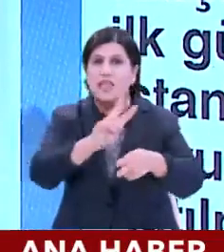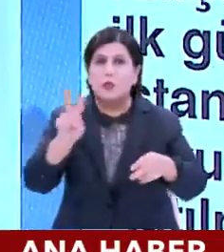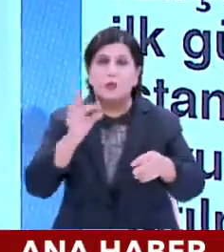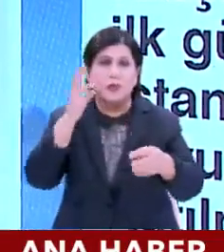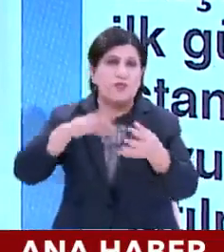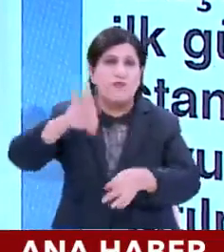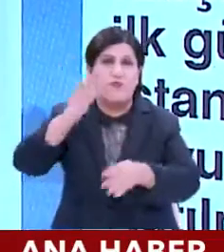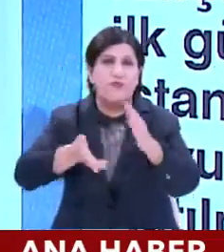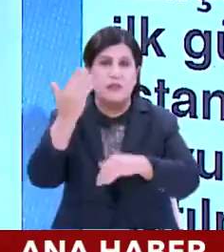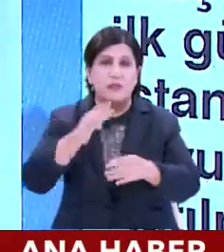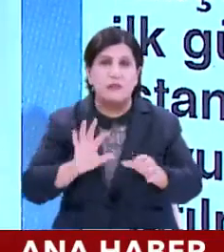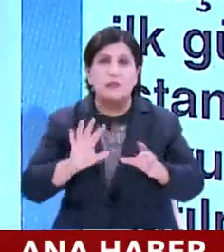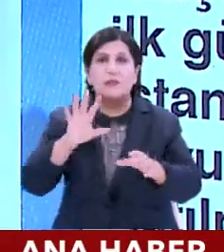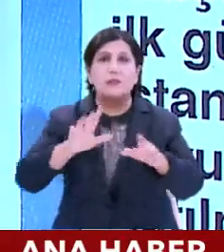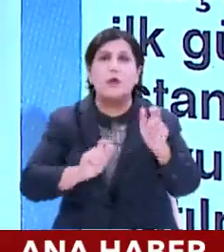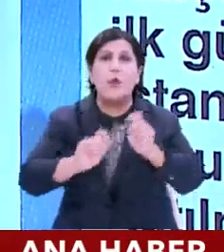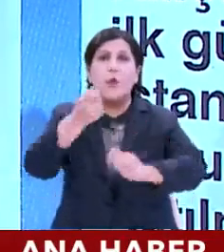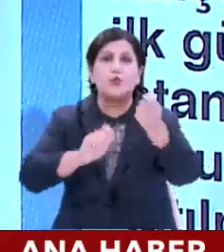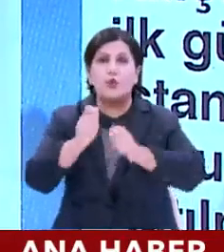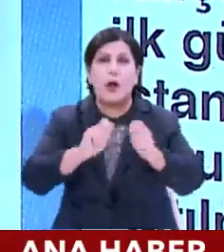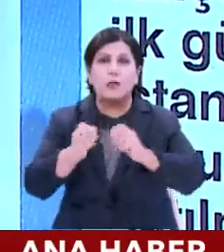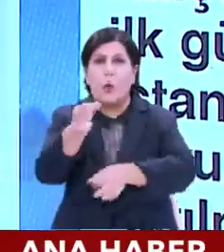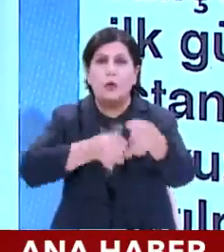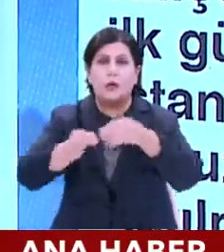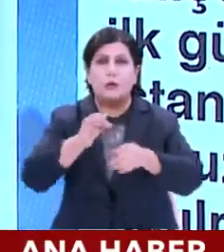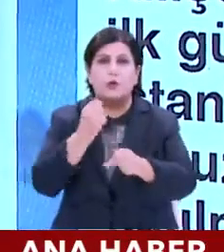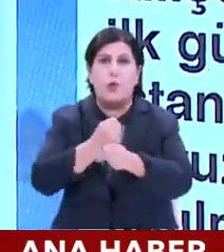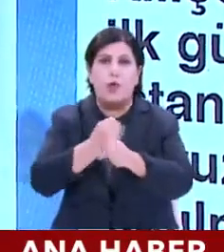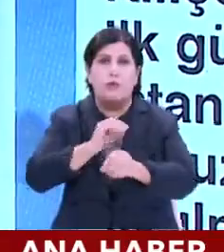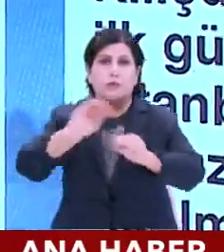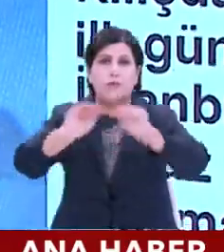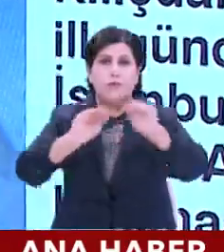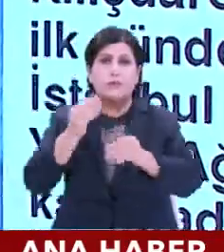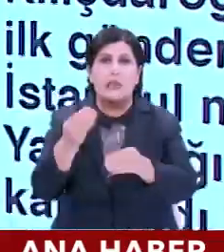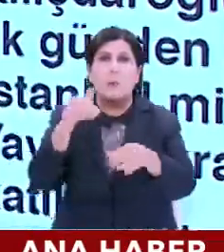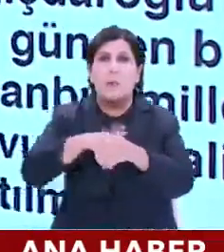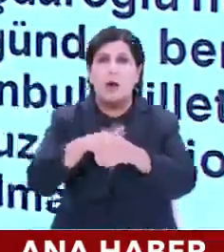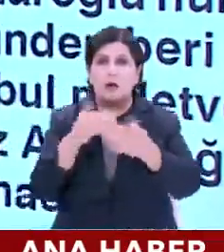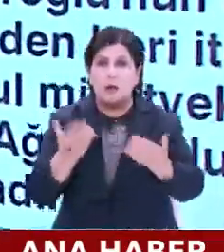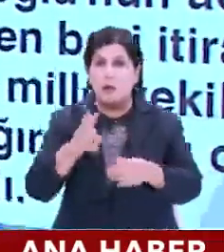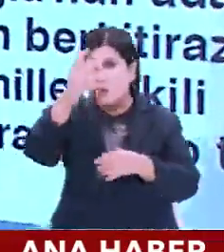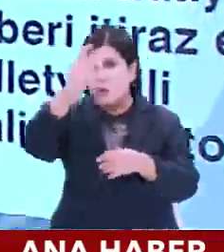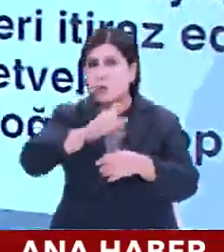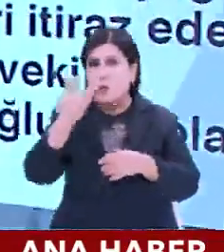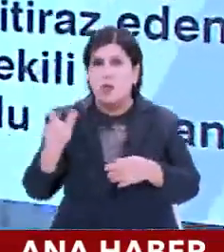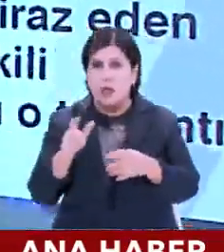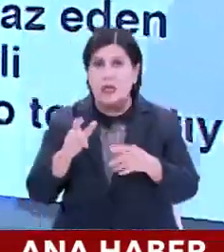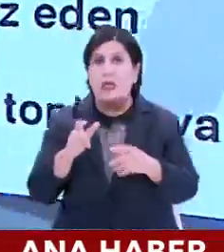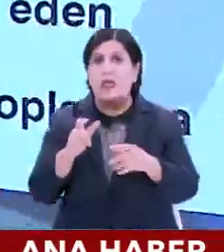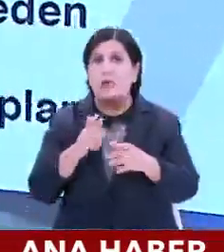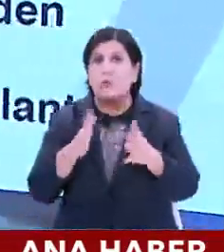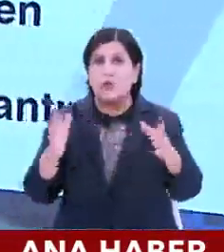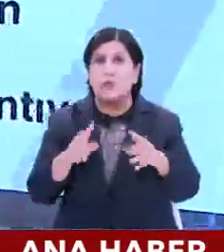kişi koordinasyon merkezlerinde görevlendirildi. Ve İYİ Parti'nin Türkiye Büyük Millet Meclisi